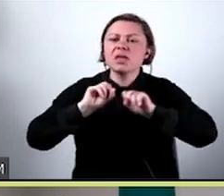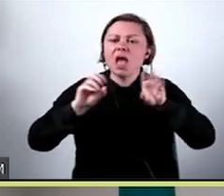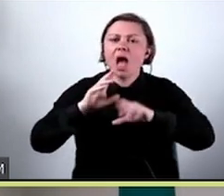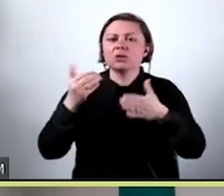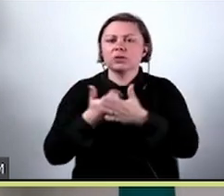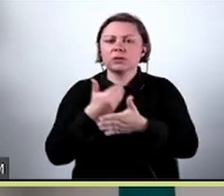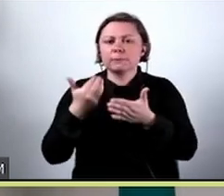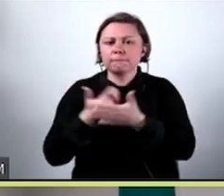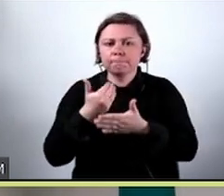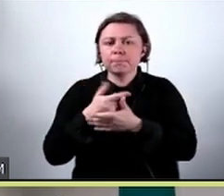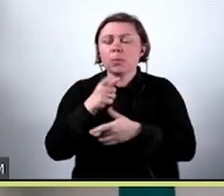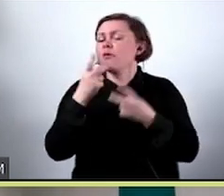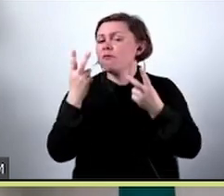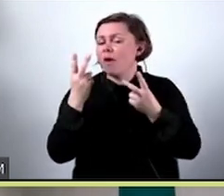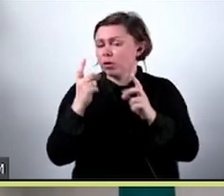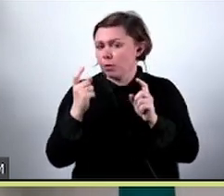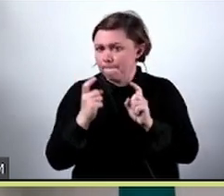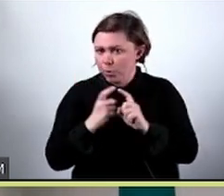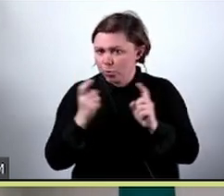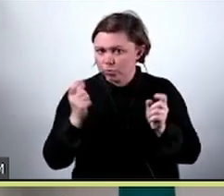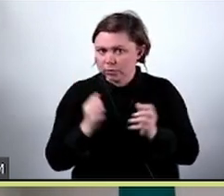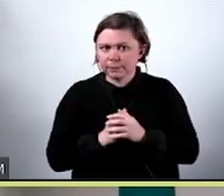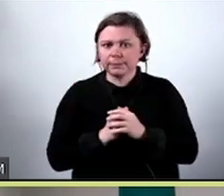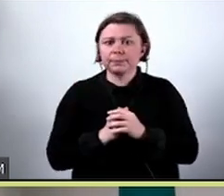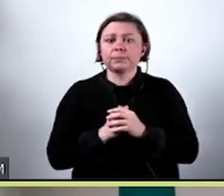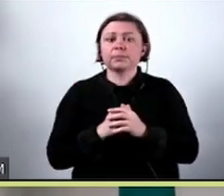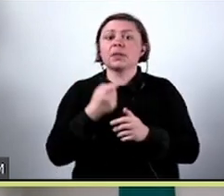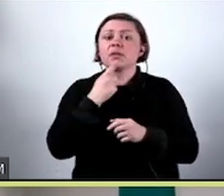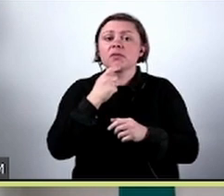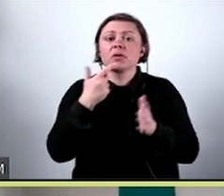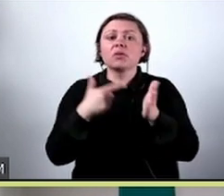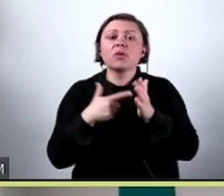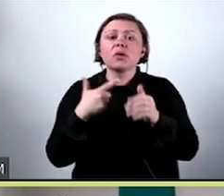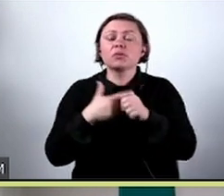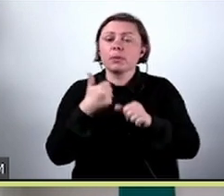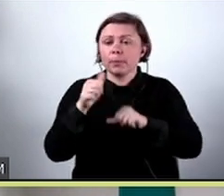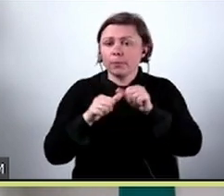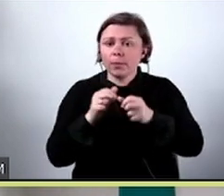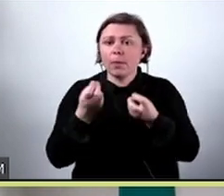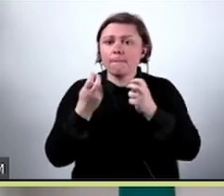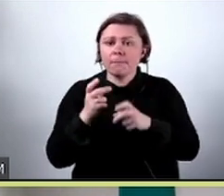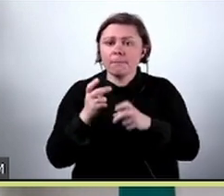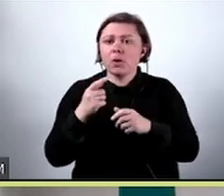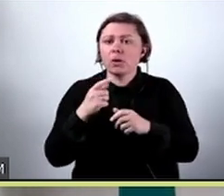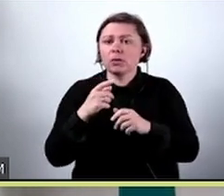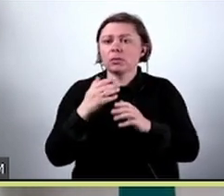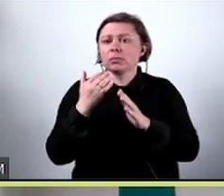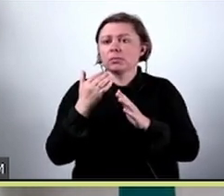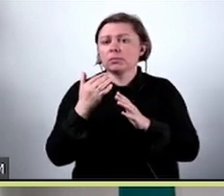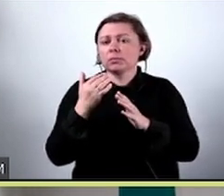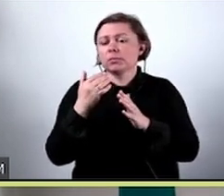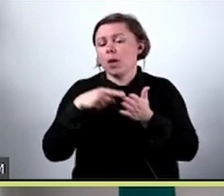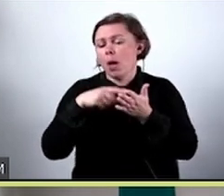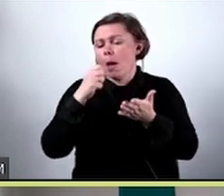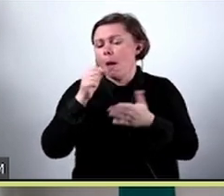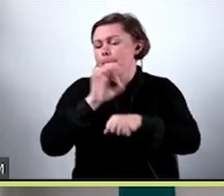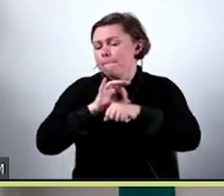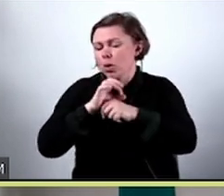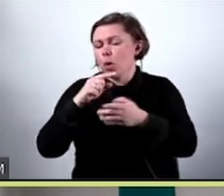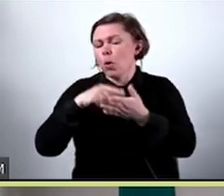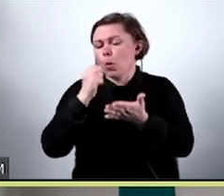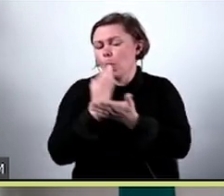punkt o tym istotny, że w kwietniu 2021 roku powstał projekt rozporządzenia Unii